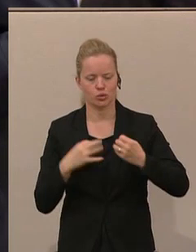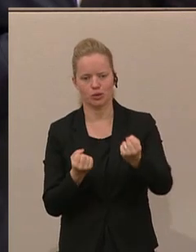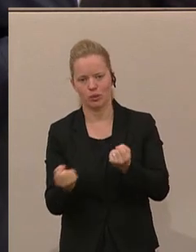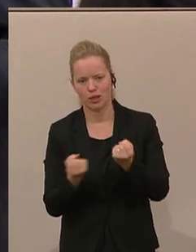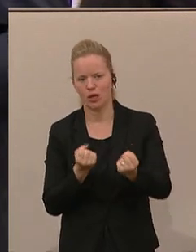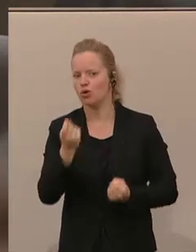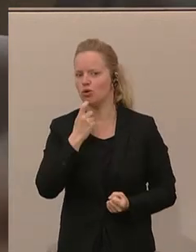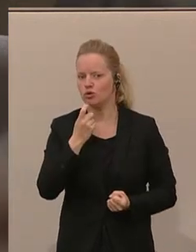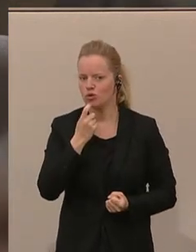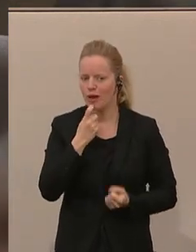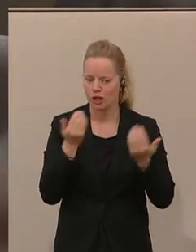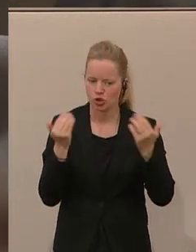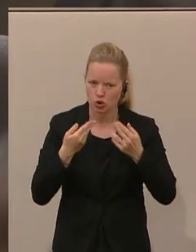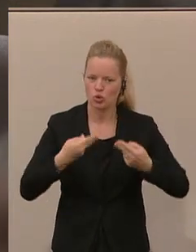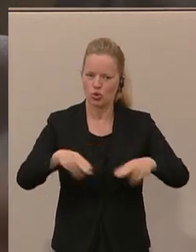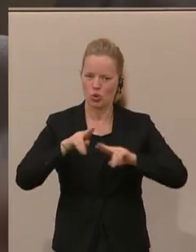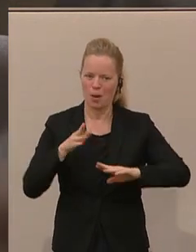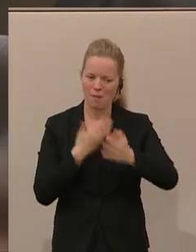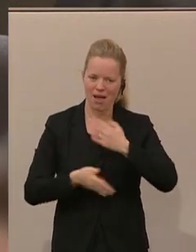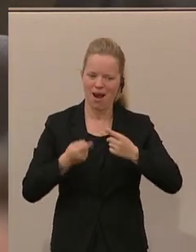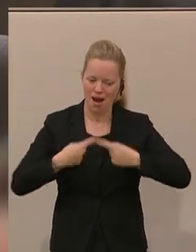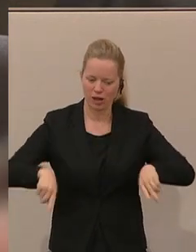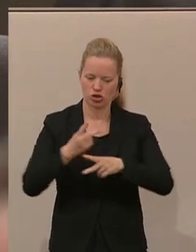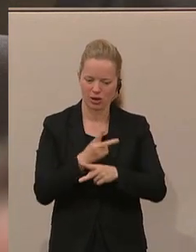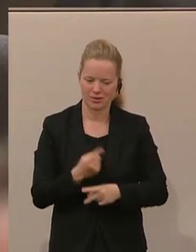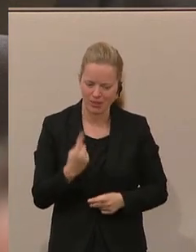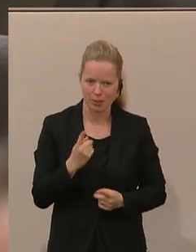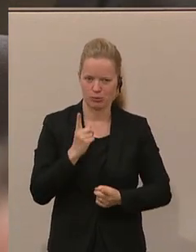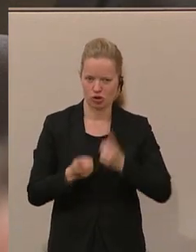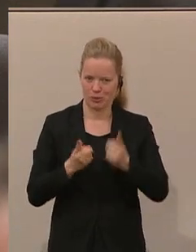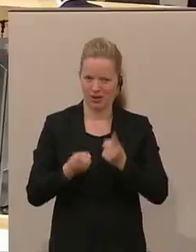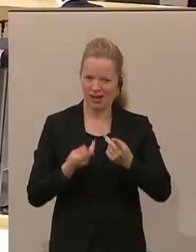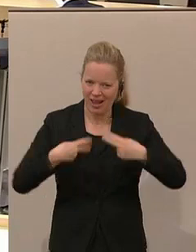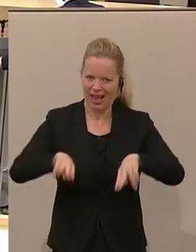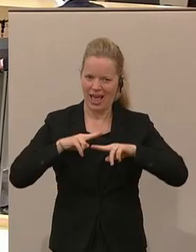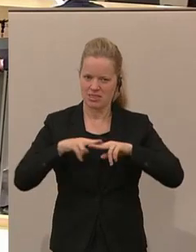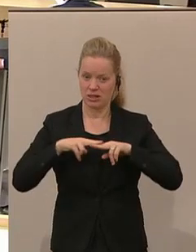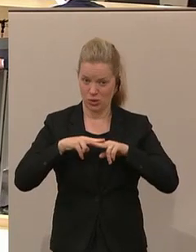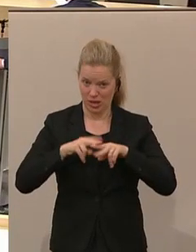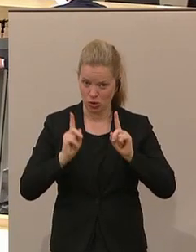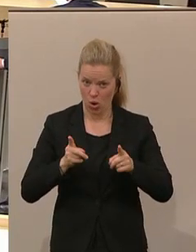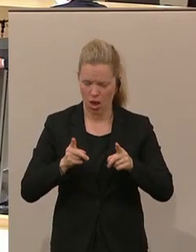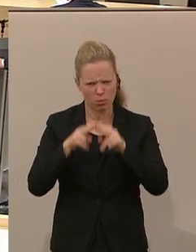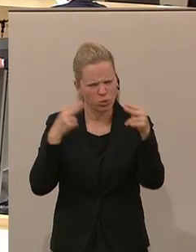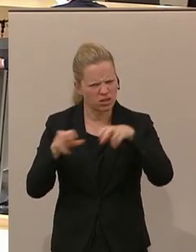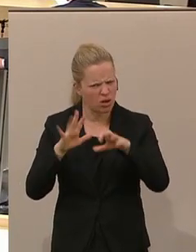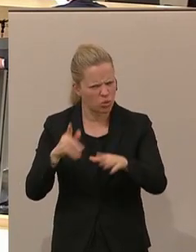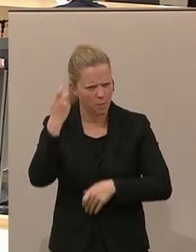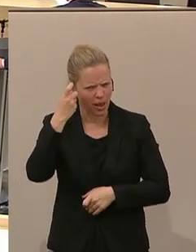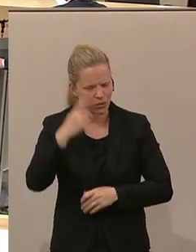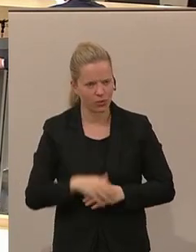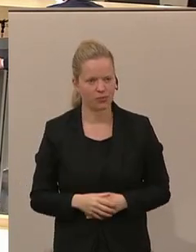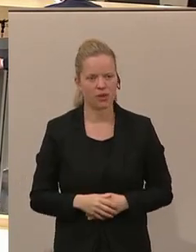Konsumentenschutz renationalisiert werden würde. Ist das Standpunkt der Bundesregierung? Ich darf vorher die neue